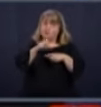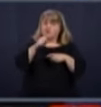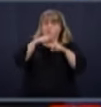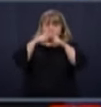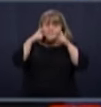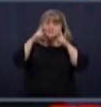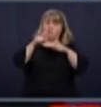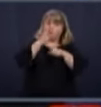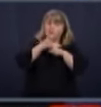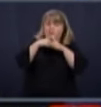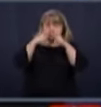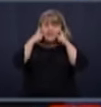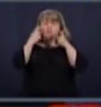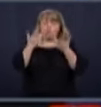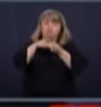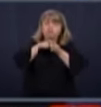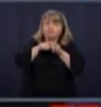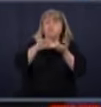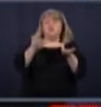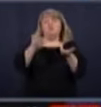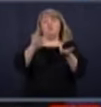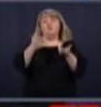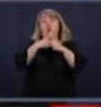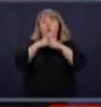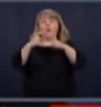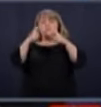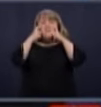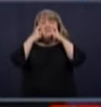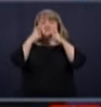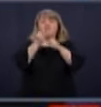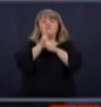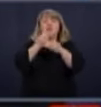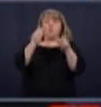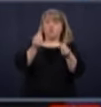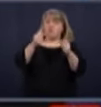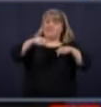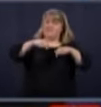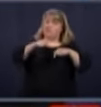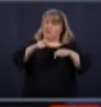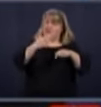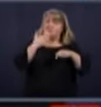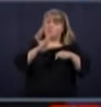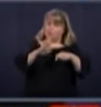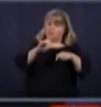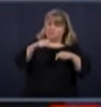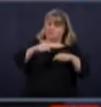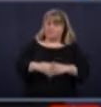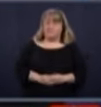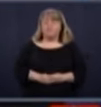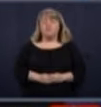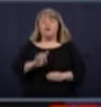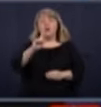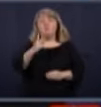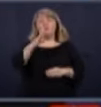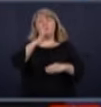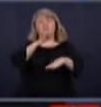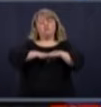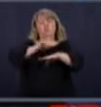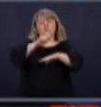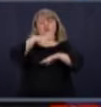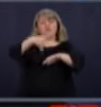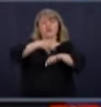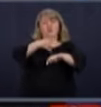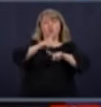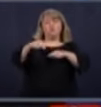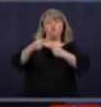idéalement, si c'est possible, un masque est fait au Québec. Je commence avec le bilan de la dernière journée. On